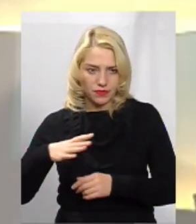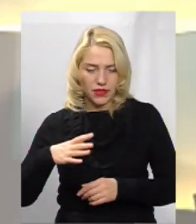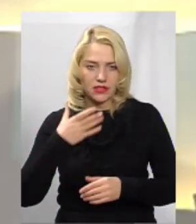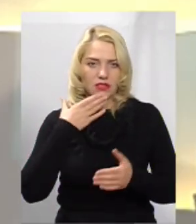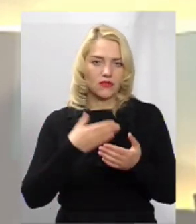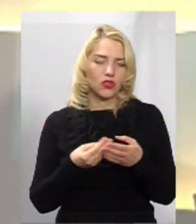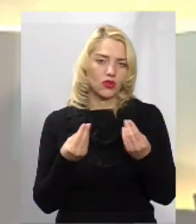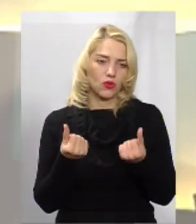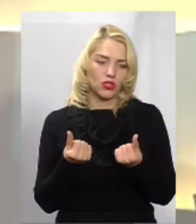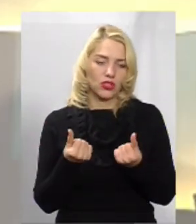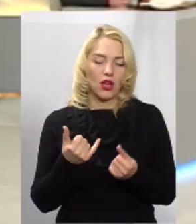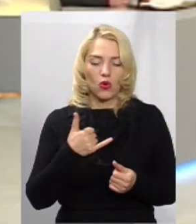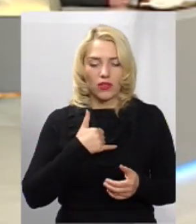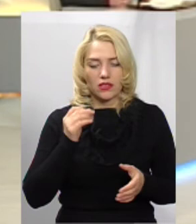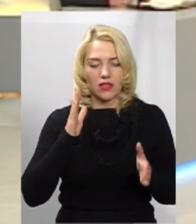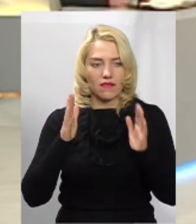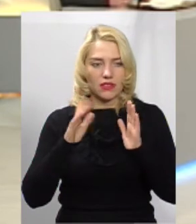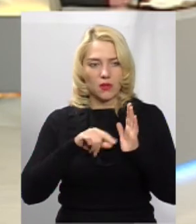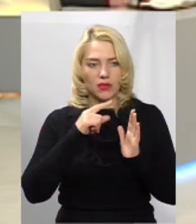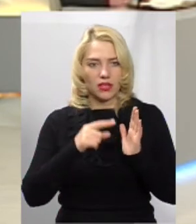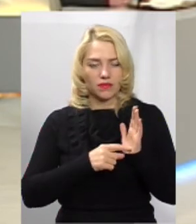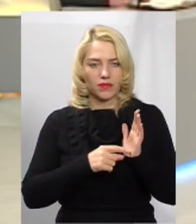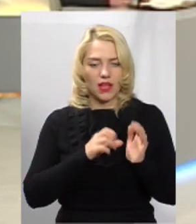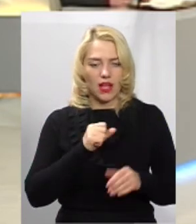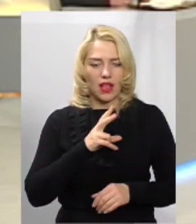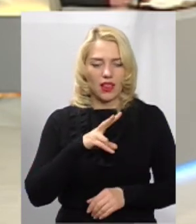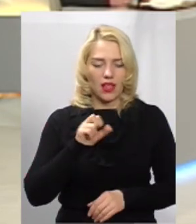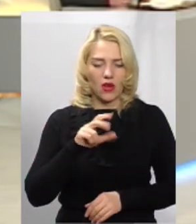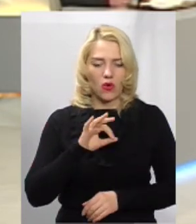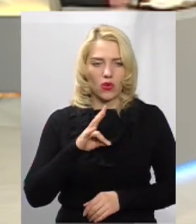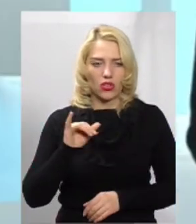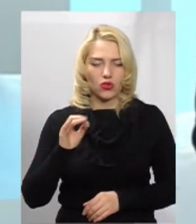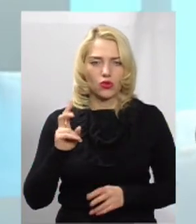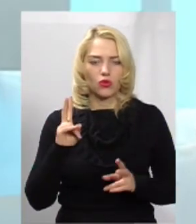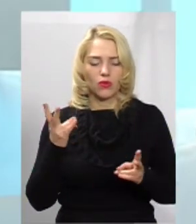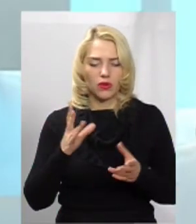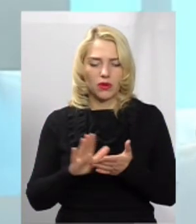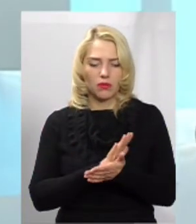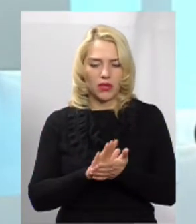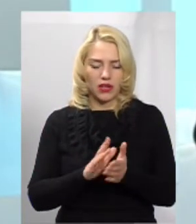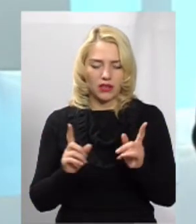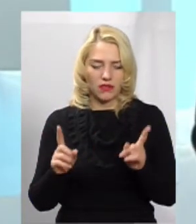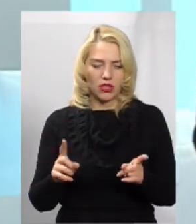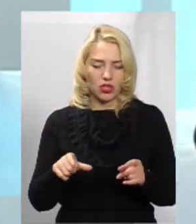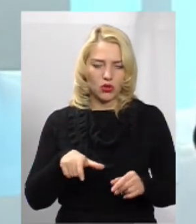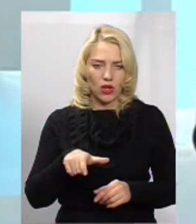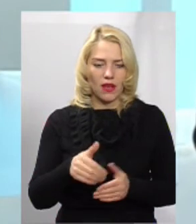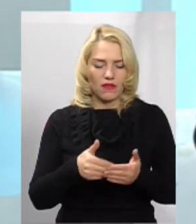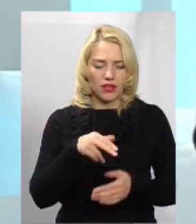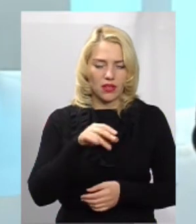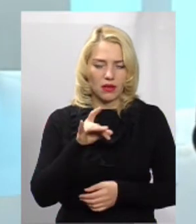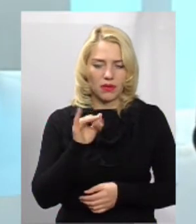свій рахунок. У нас у Фейсбуці ставить питання Алла Оніщук. Вона запитує, хто має прибирати відрізок тротуару від вулиці